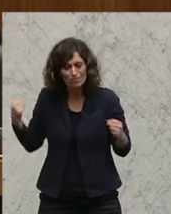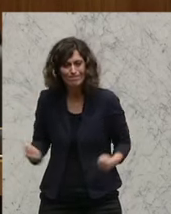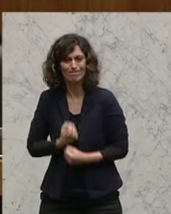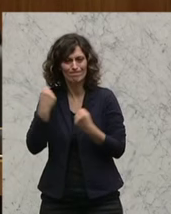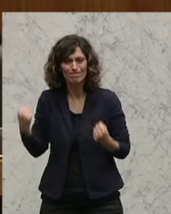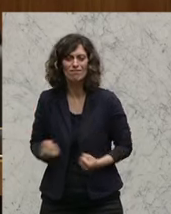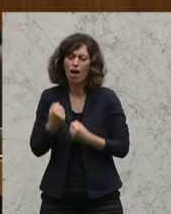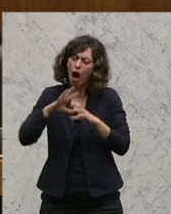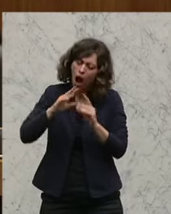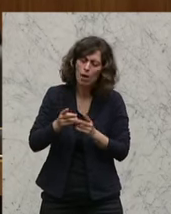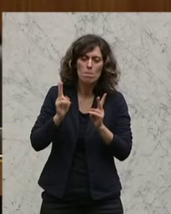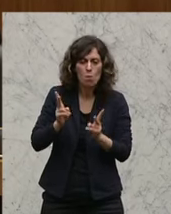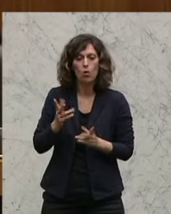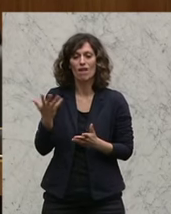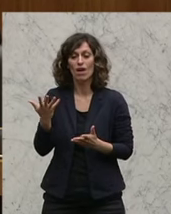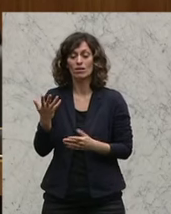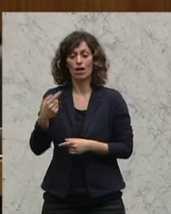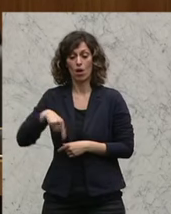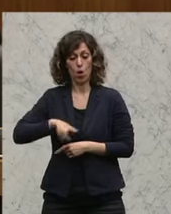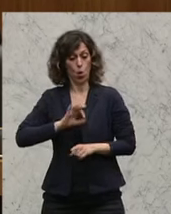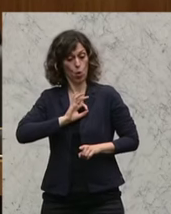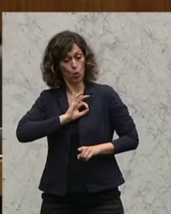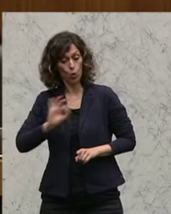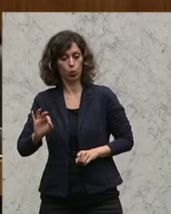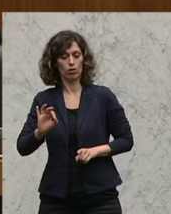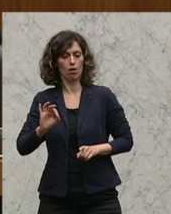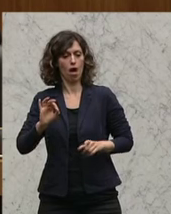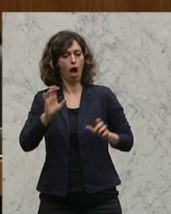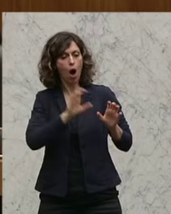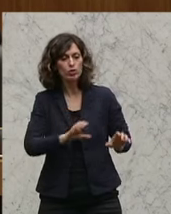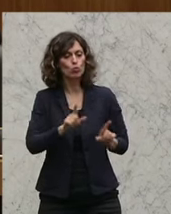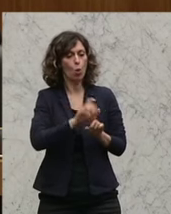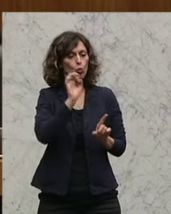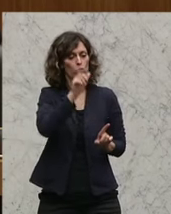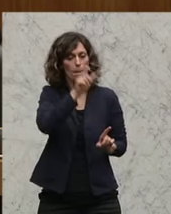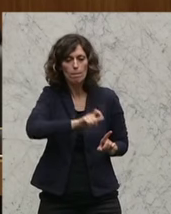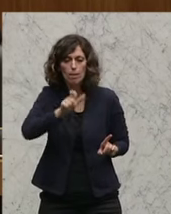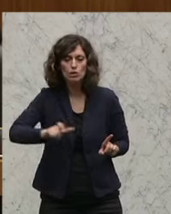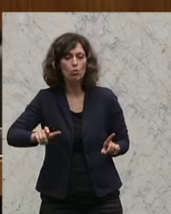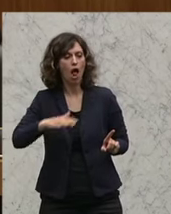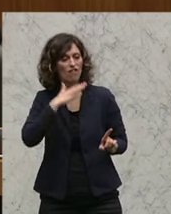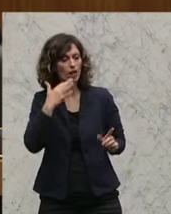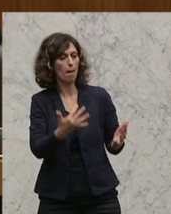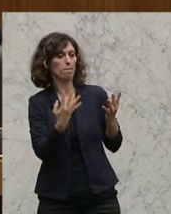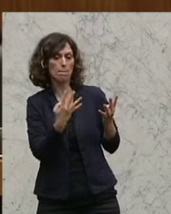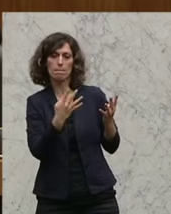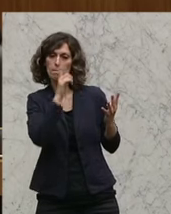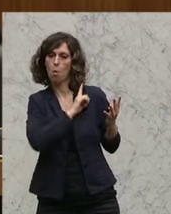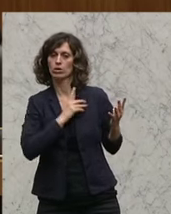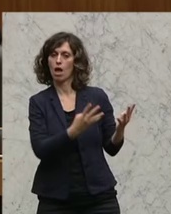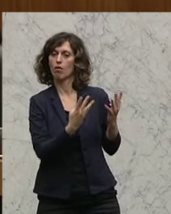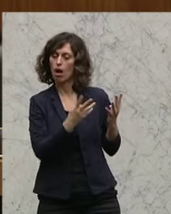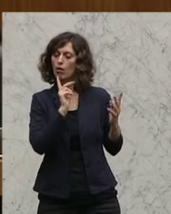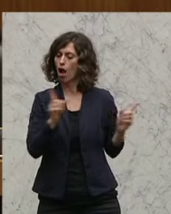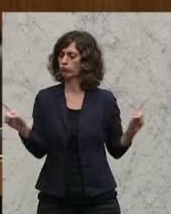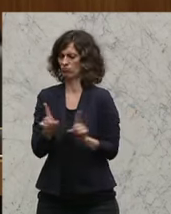gerade auch nicht nur mit einer gut ausgerüsteten, sondern auch personell gut ausgestatteten Exekutive dem